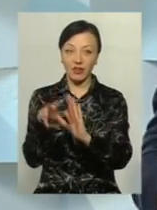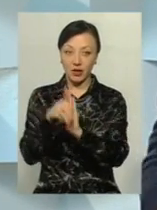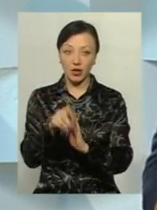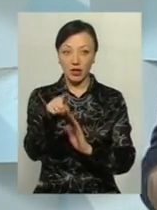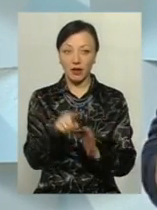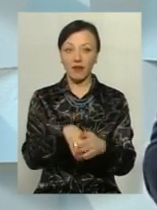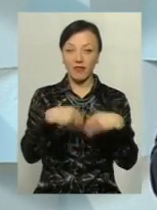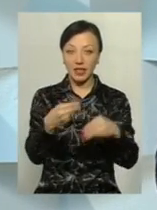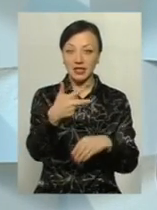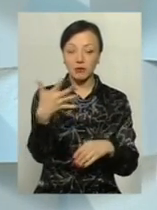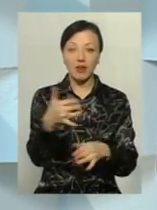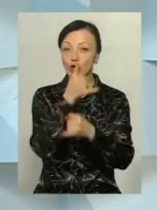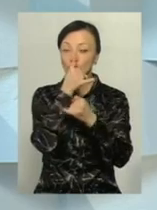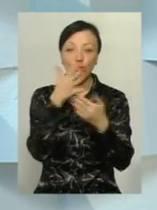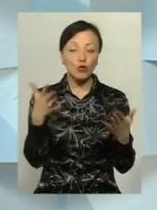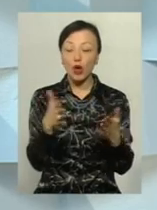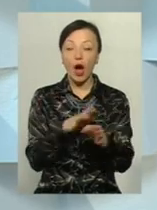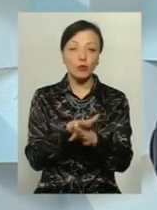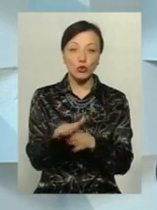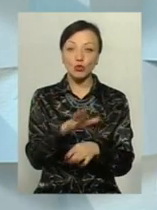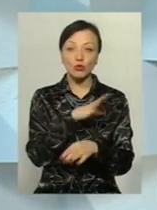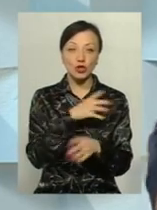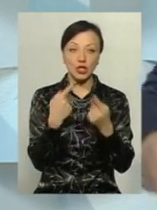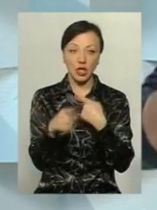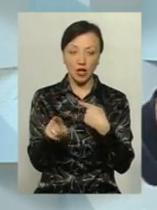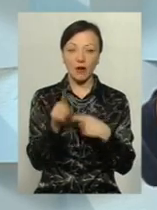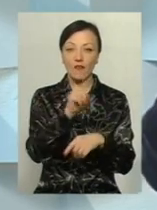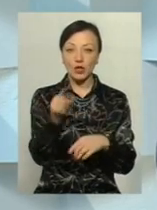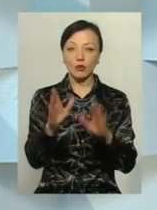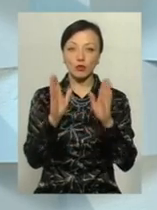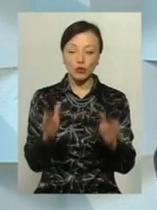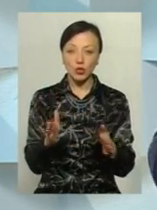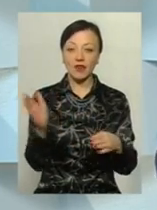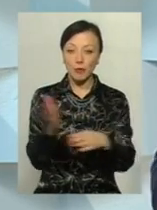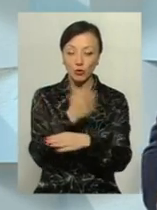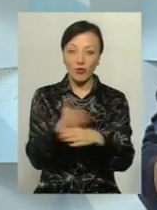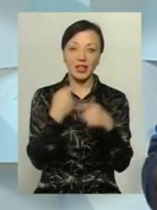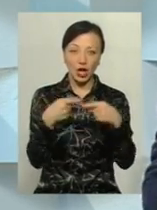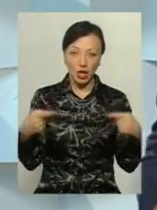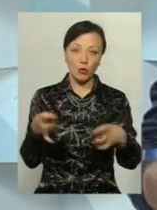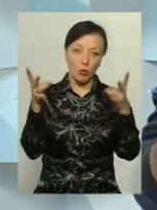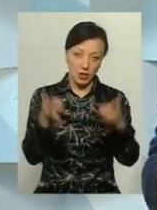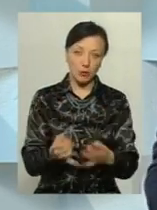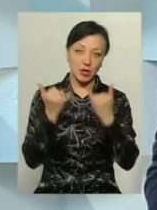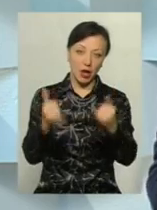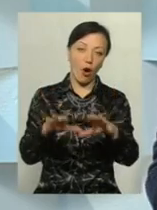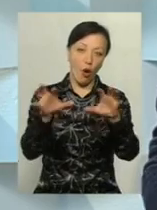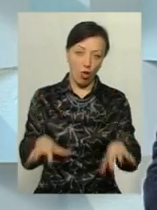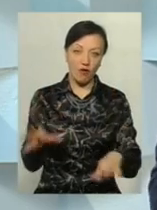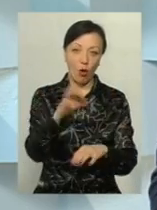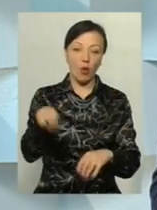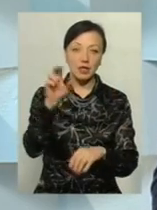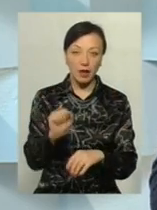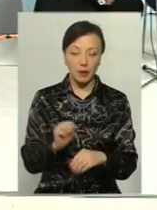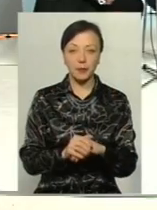він видав тих 35. Вони не можуть абсолютно бути інакшими. Вони будуть продукувати ті речі, які потрібні голові. Але він